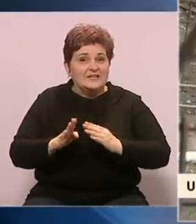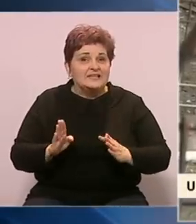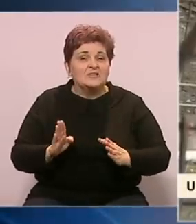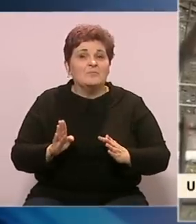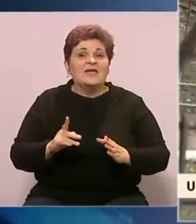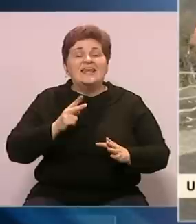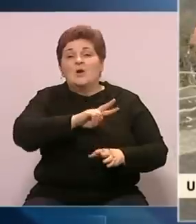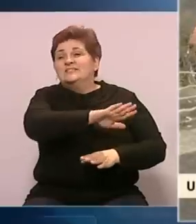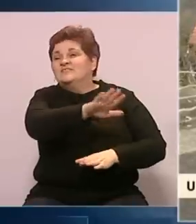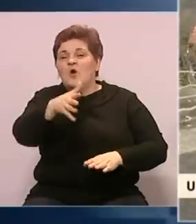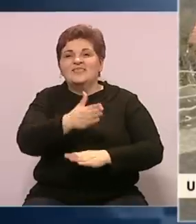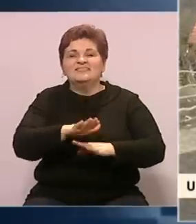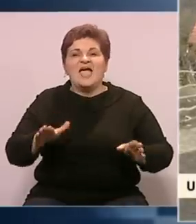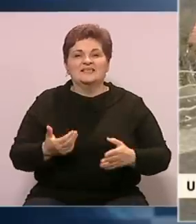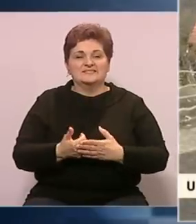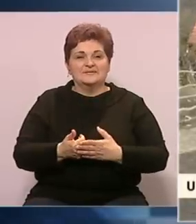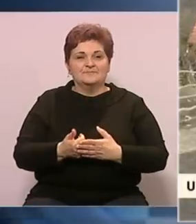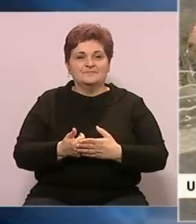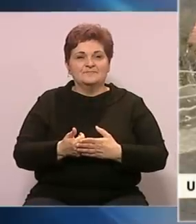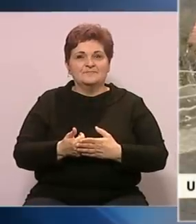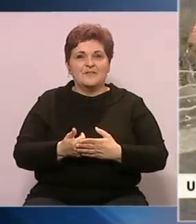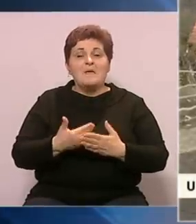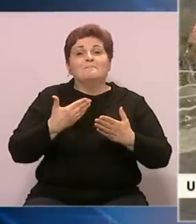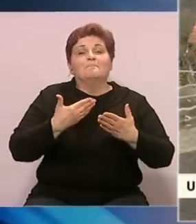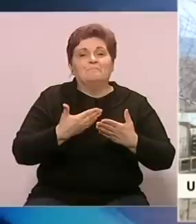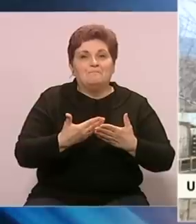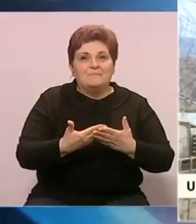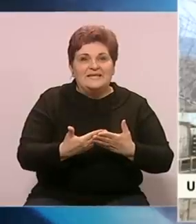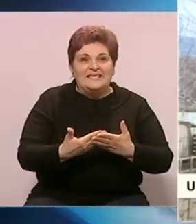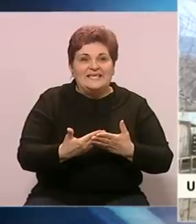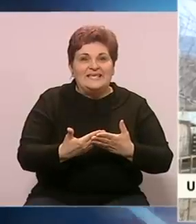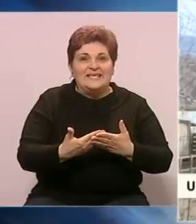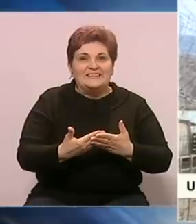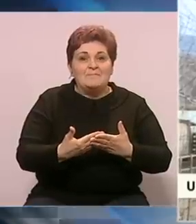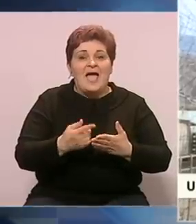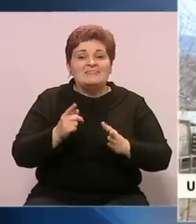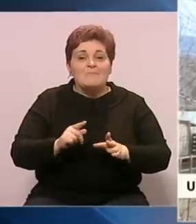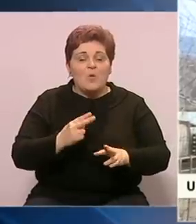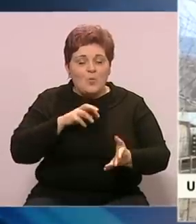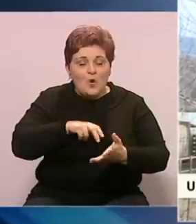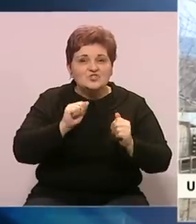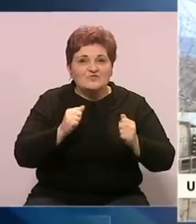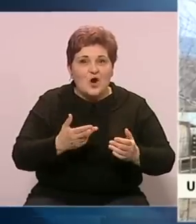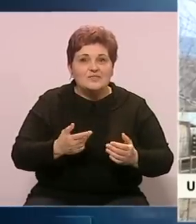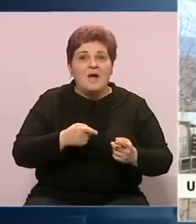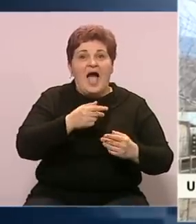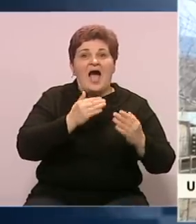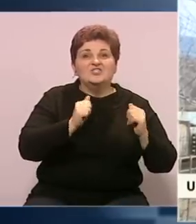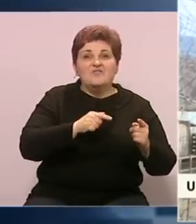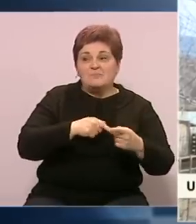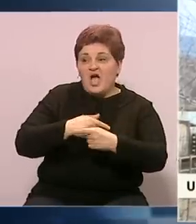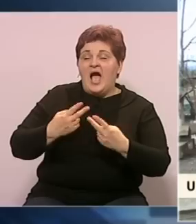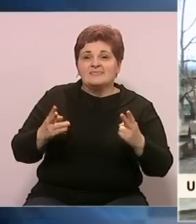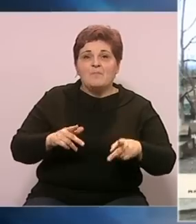razvoju, da svoje djeci prilagodimo i pristup životinjama i tim životinjama prilagodimo njihove